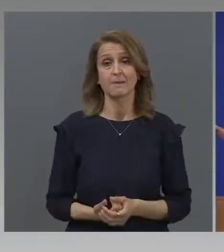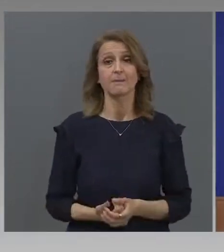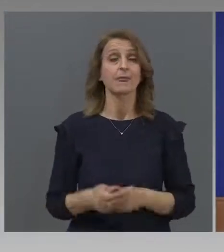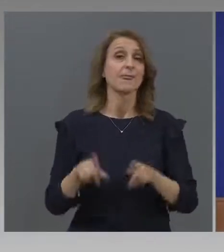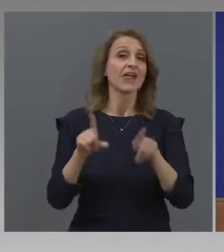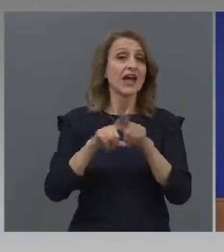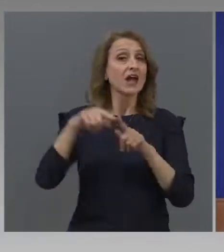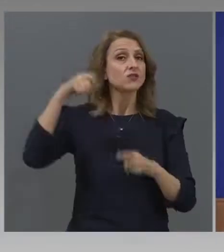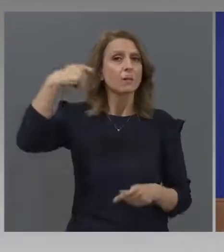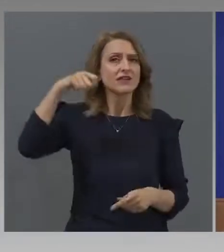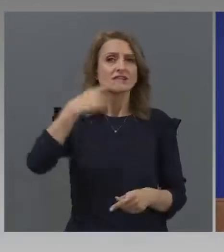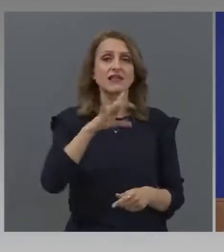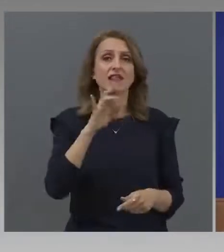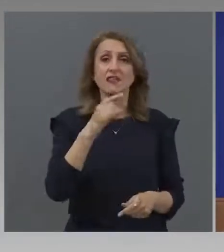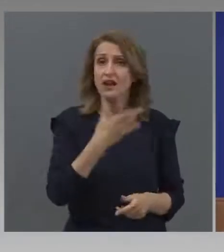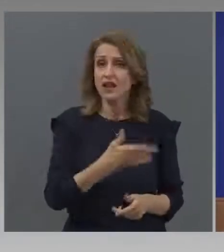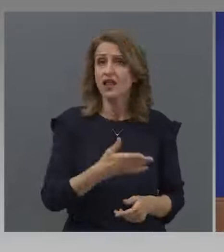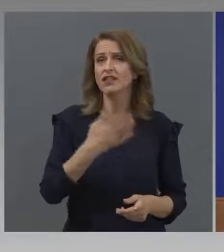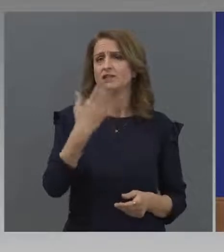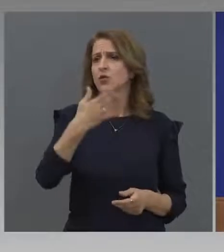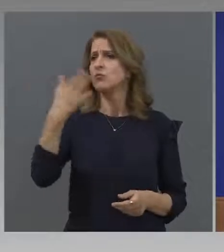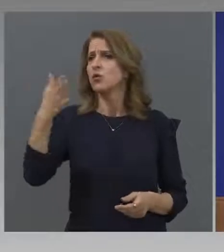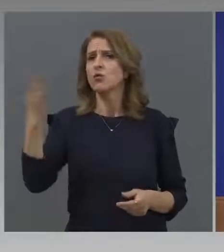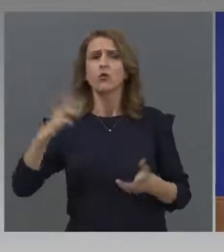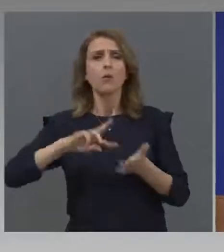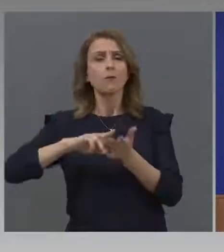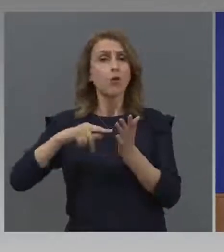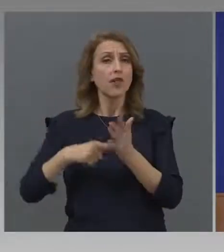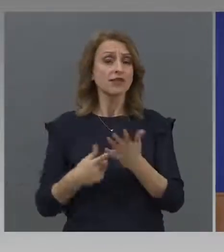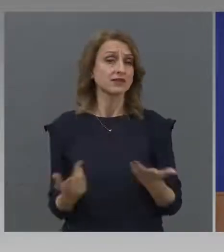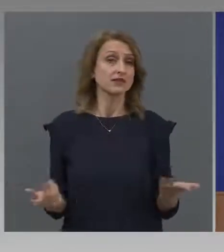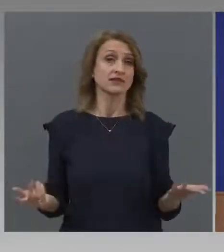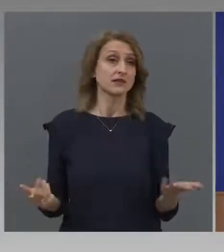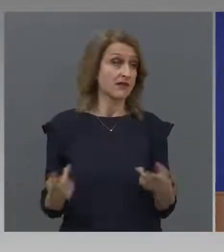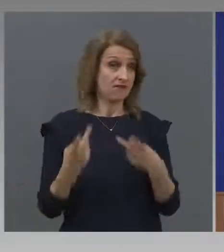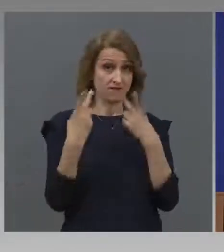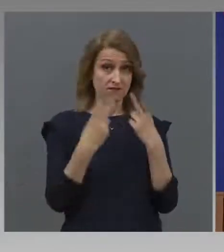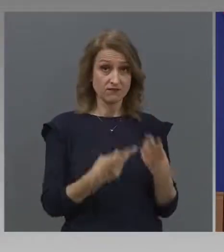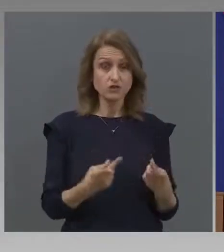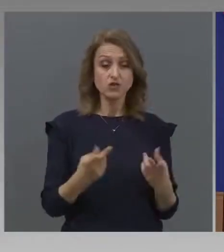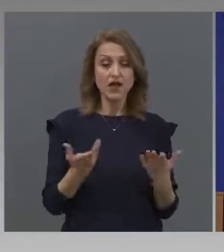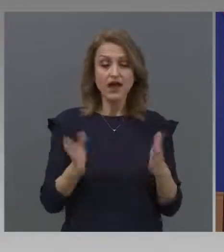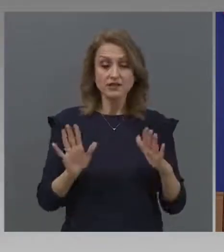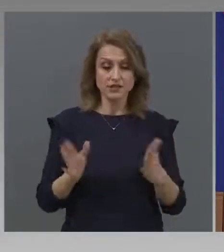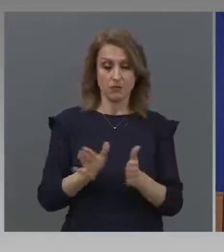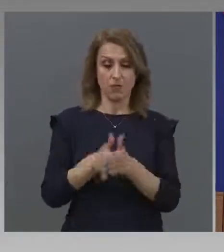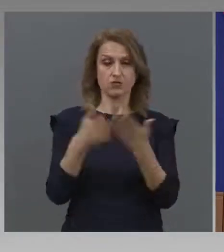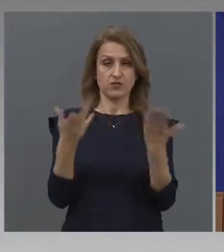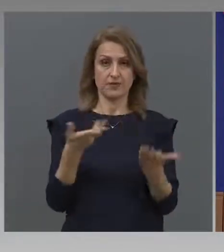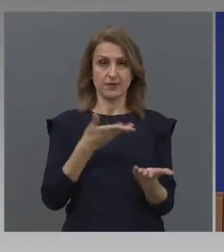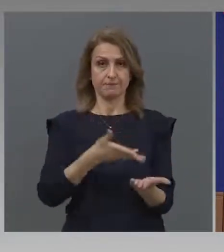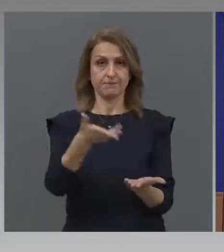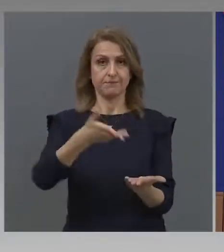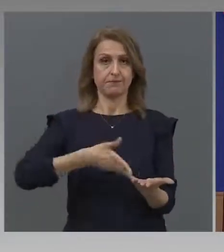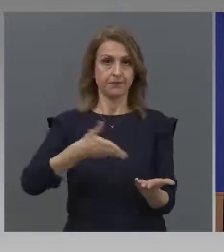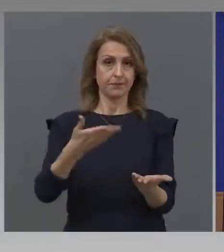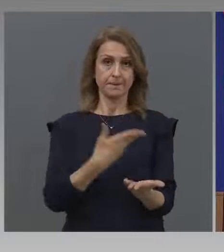президента Радъв, както и много други политици. Вижте то, как само започваме как